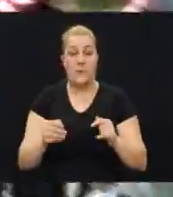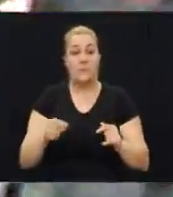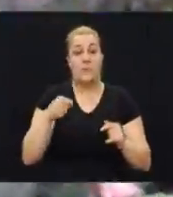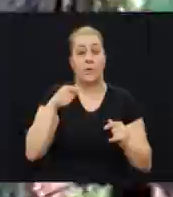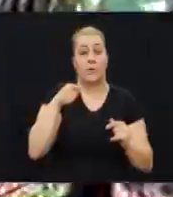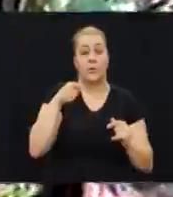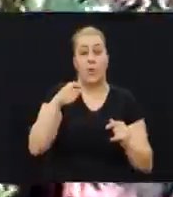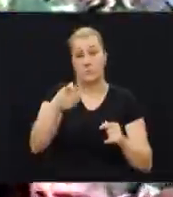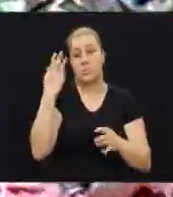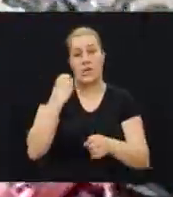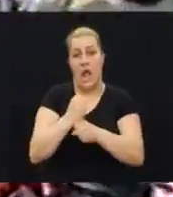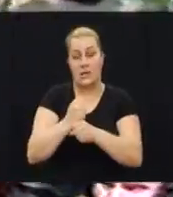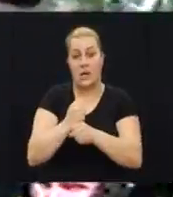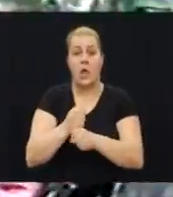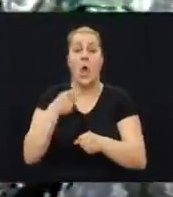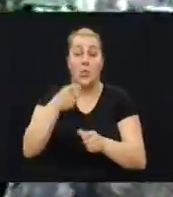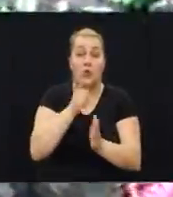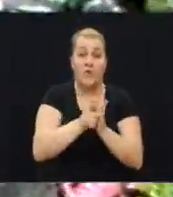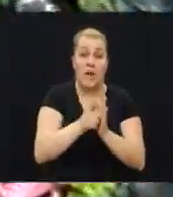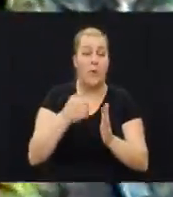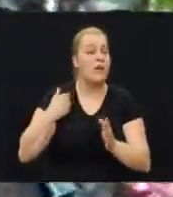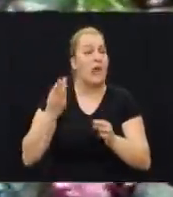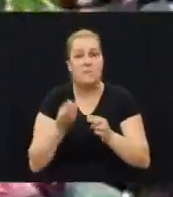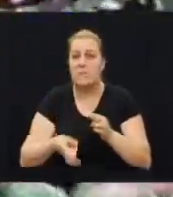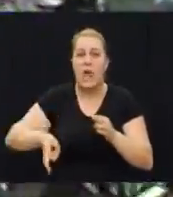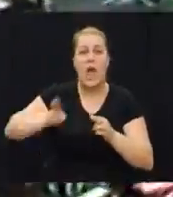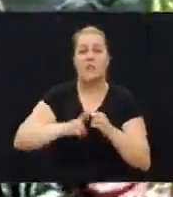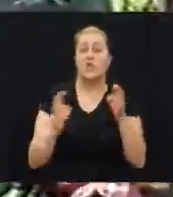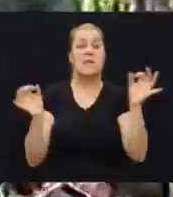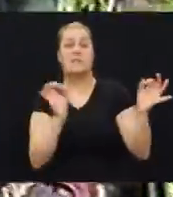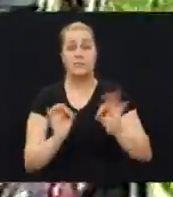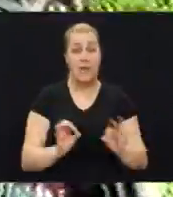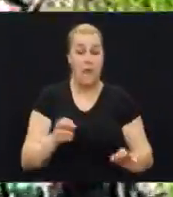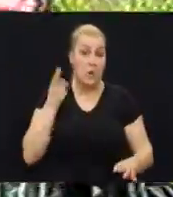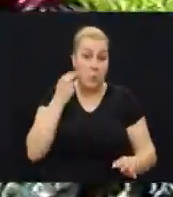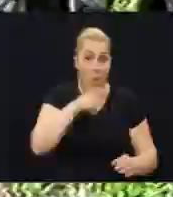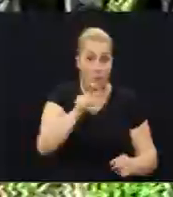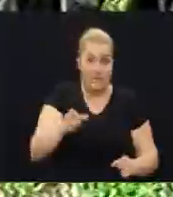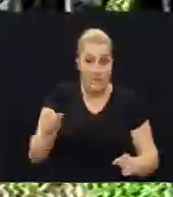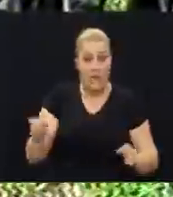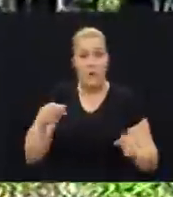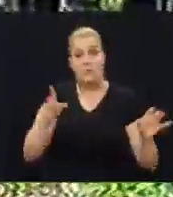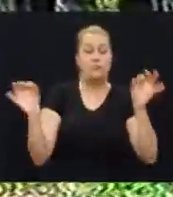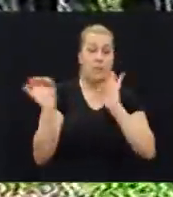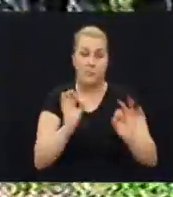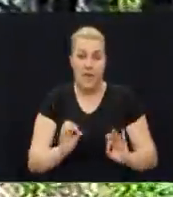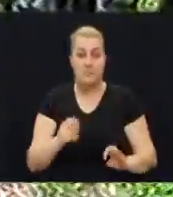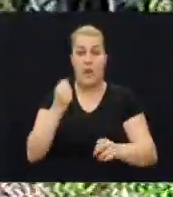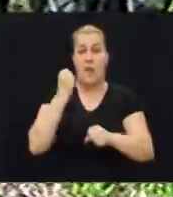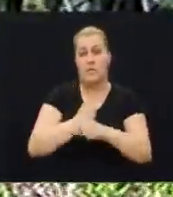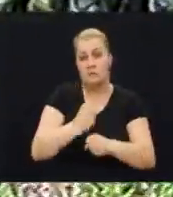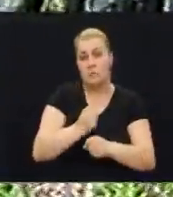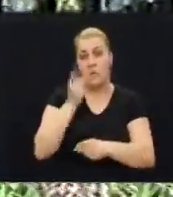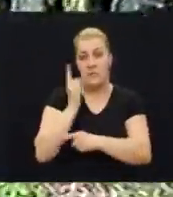bili u to doba daleko daleko najspremniji momci koji su koji su se pripremali izvršavali